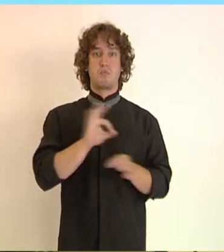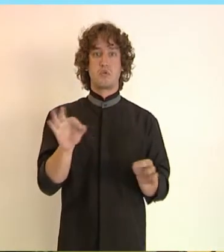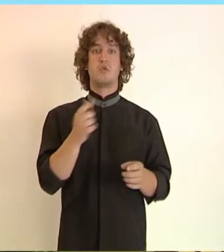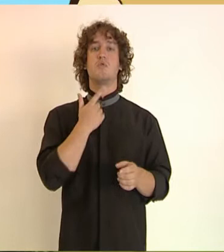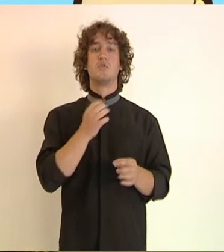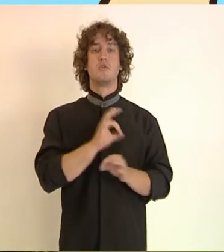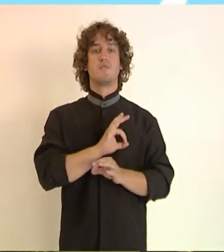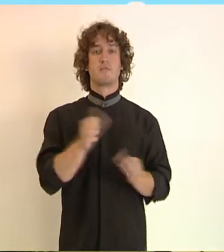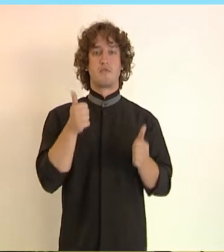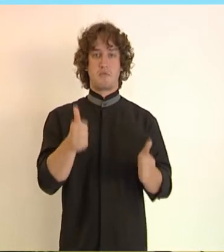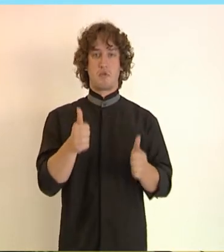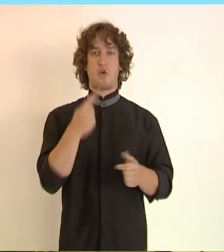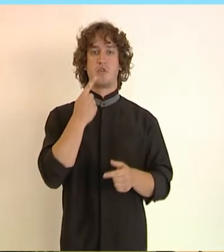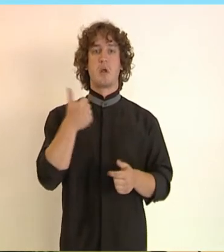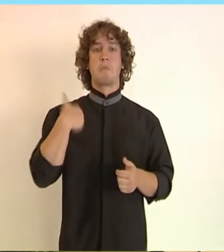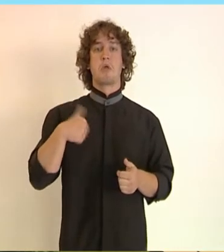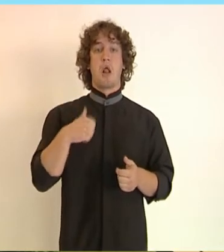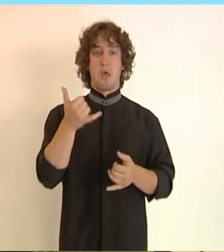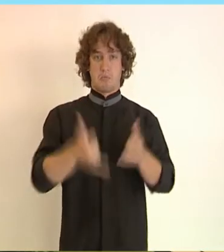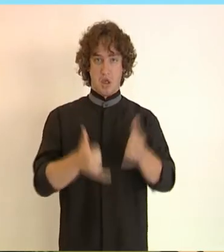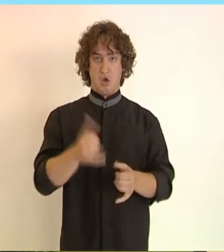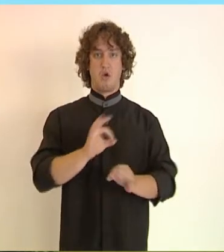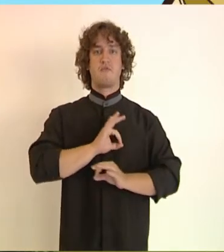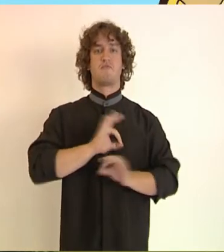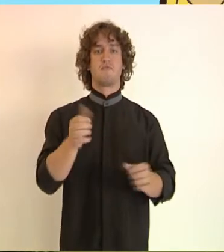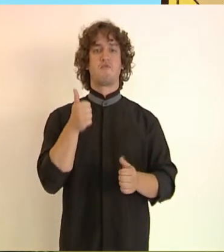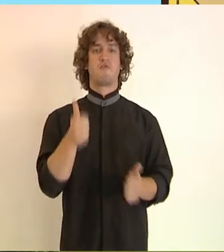Mňám, dobré bielučké mliečko ste nadojili.